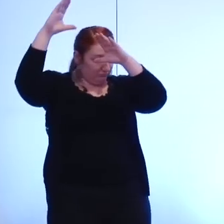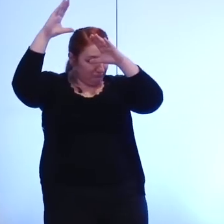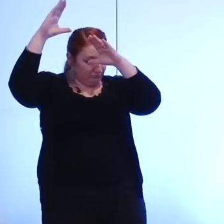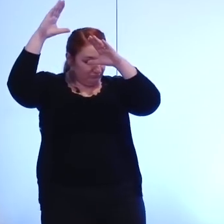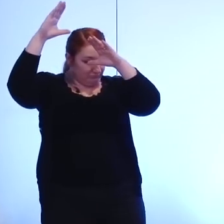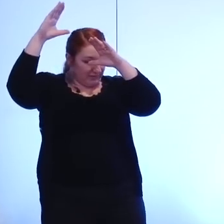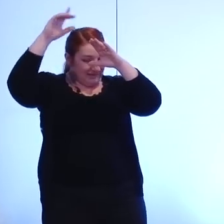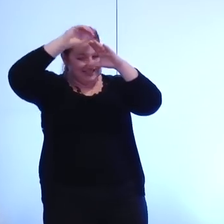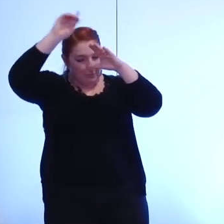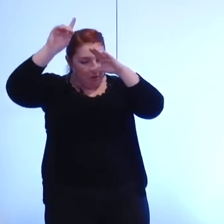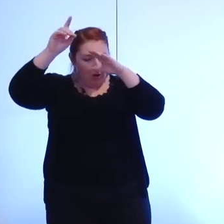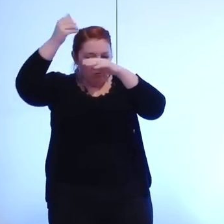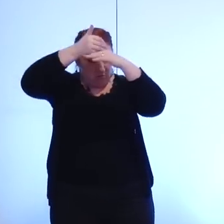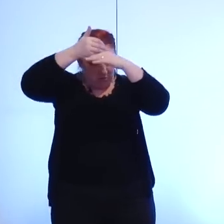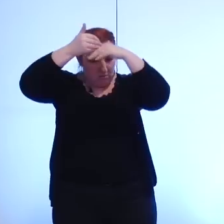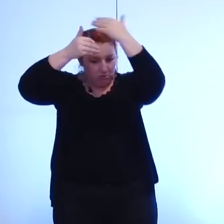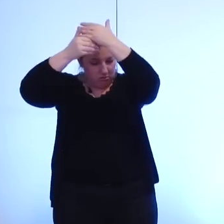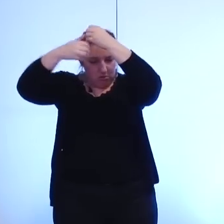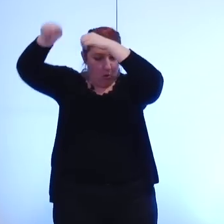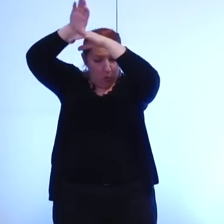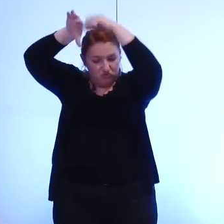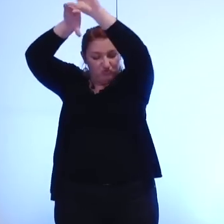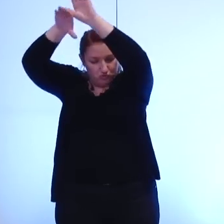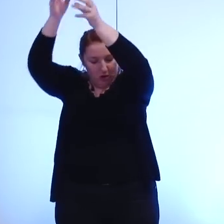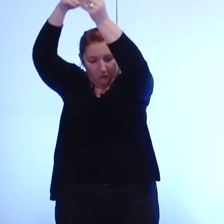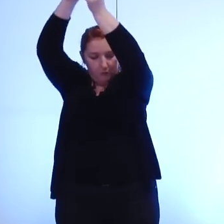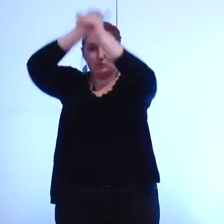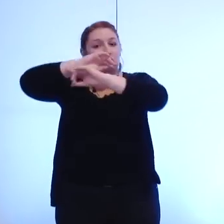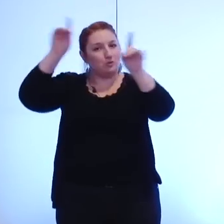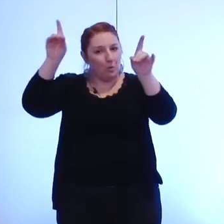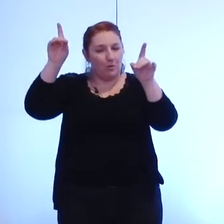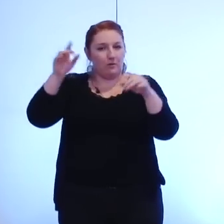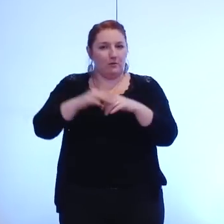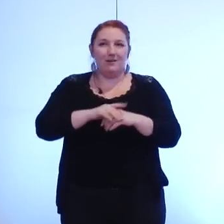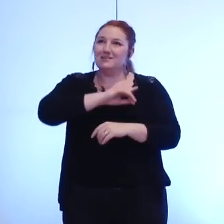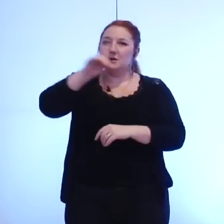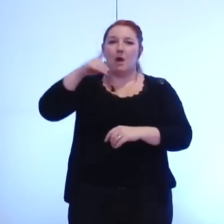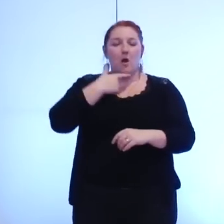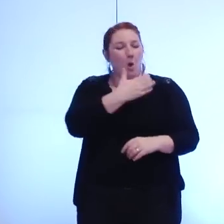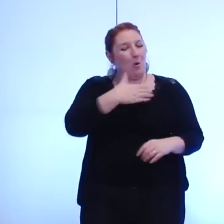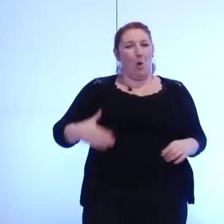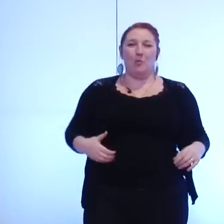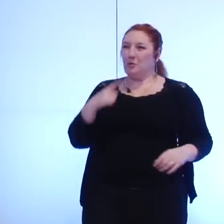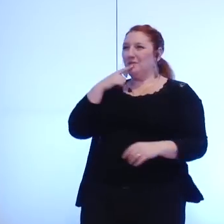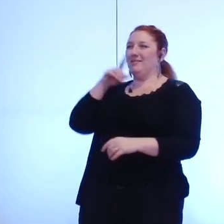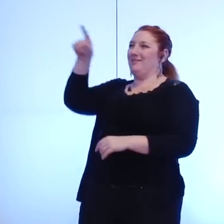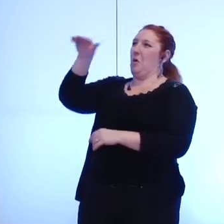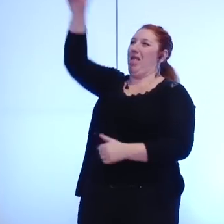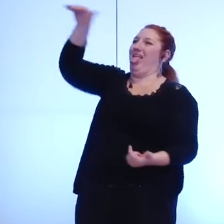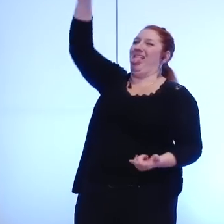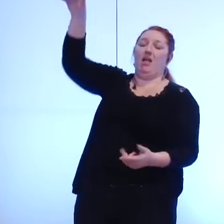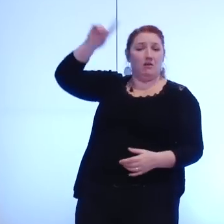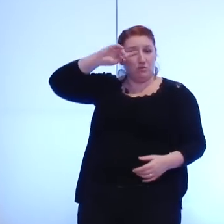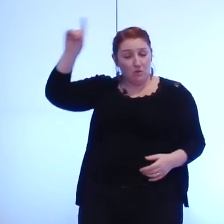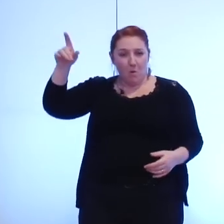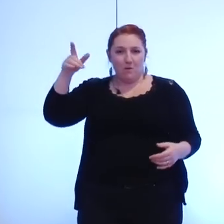lointain supplémentaire et plus non plus comme un guichet pour les communes ce